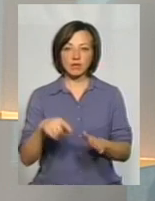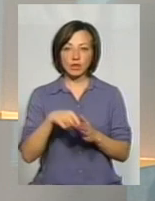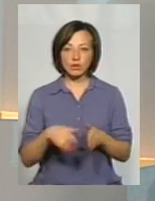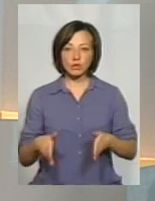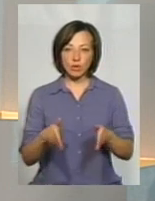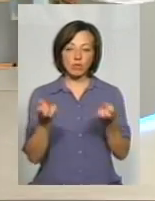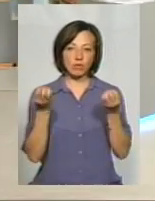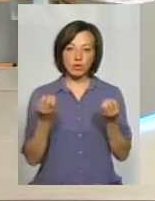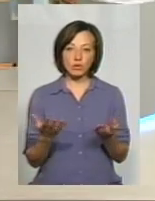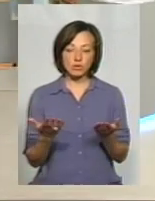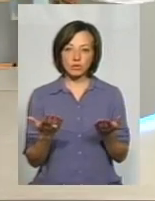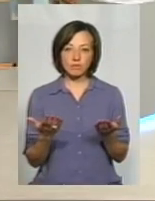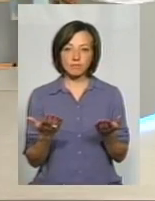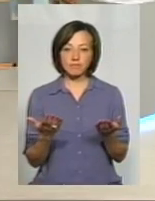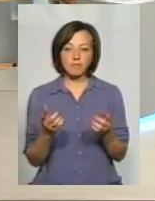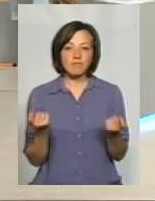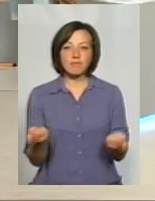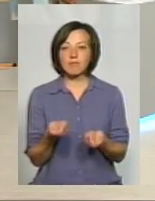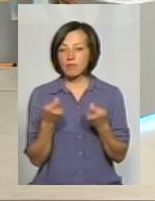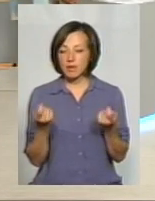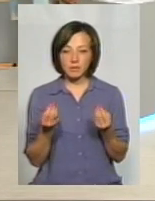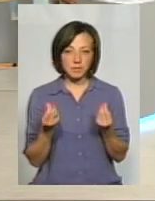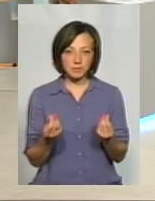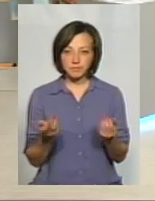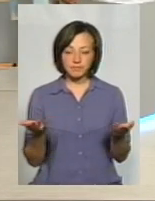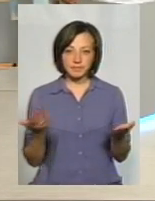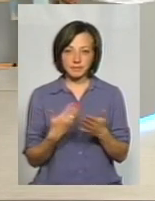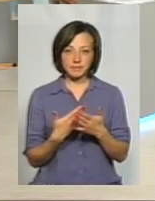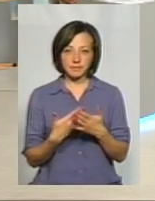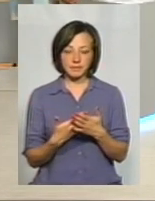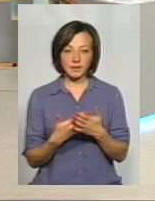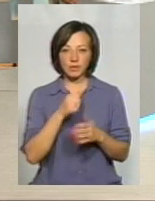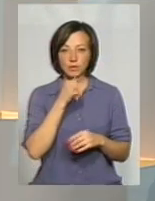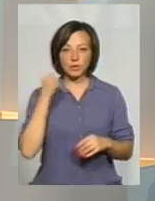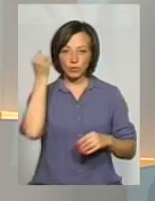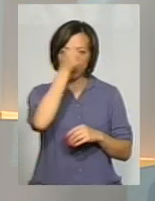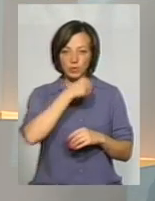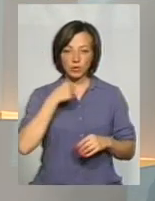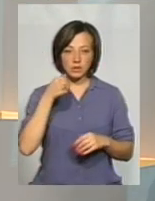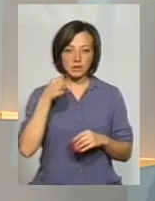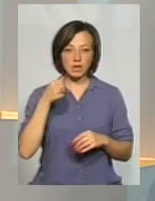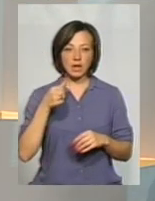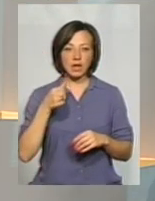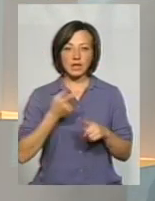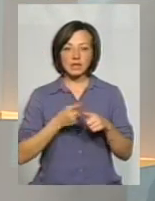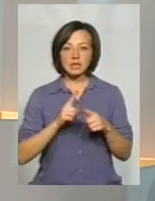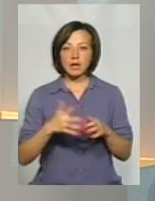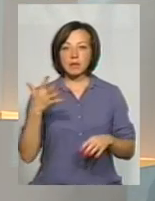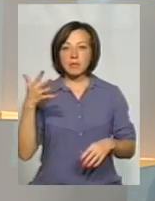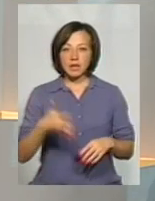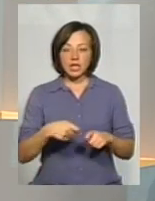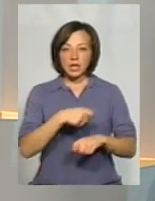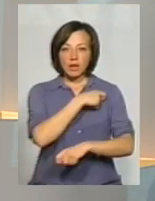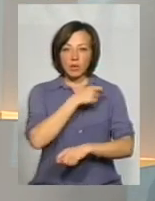просто заходило їх настільки мало. Ну, наведу цифру, в минулому році на цих 5 тисяч кілометрів було